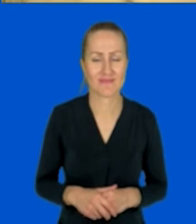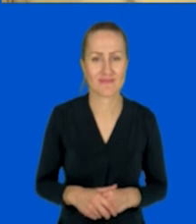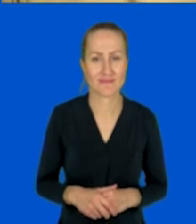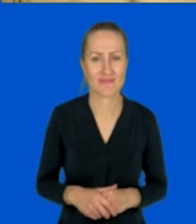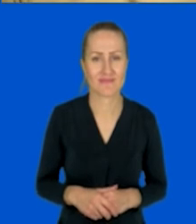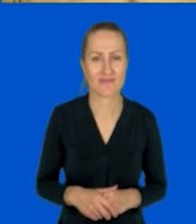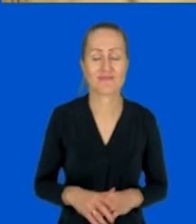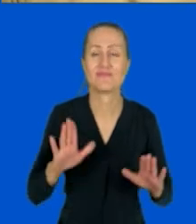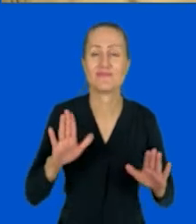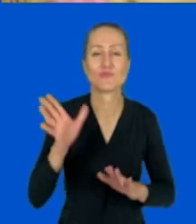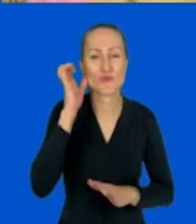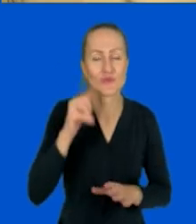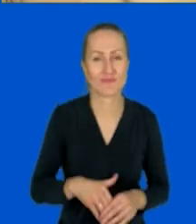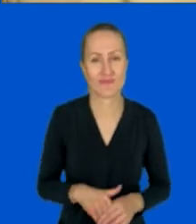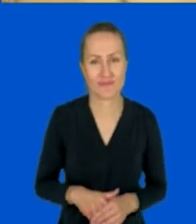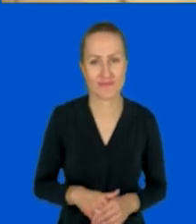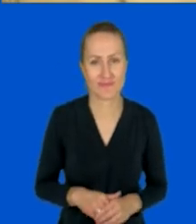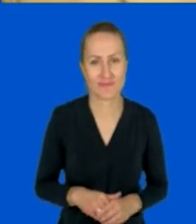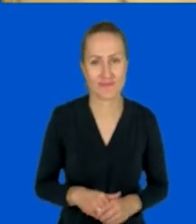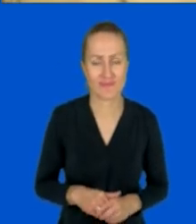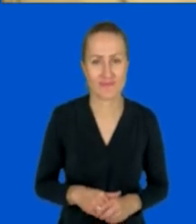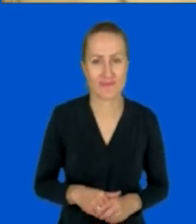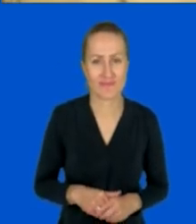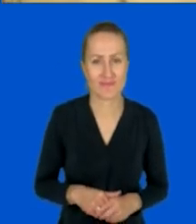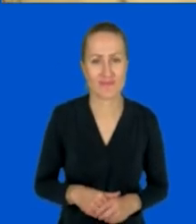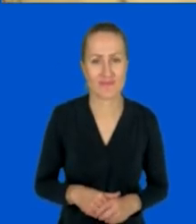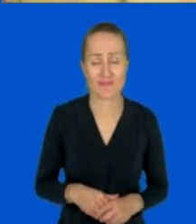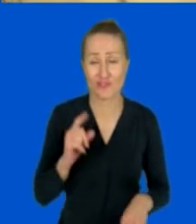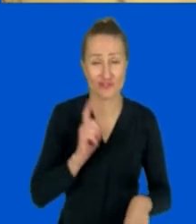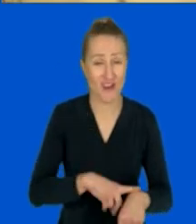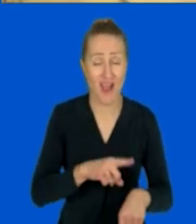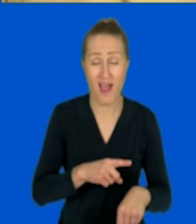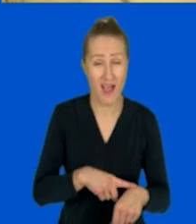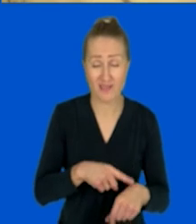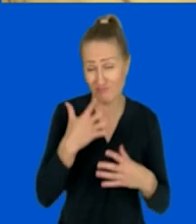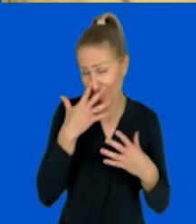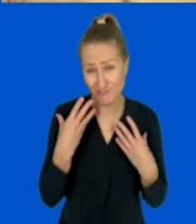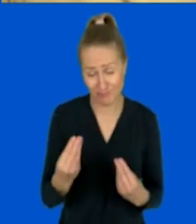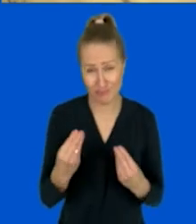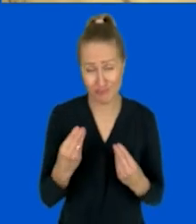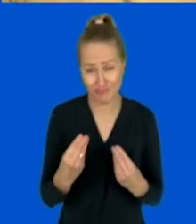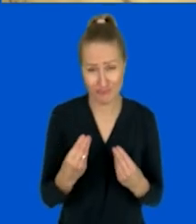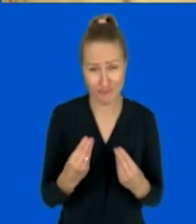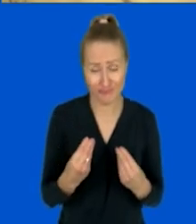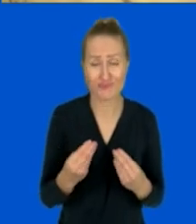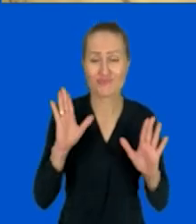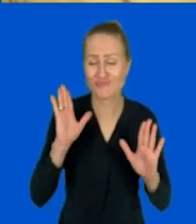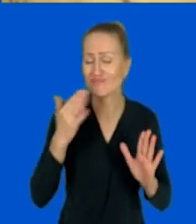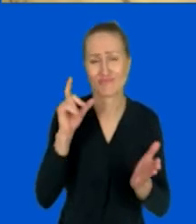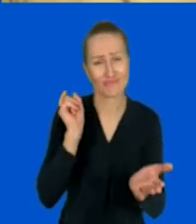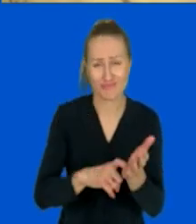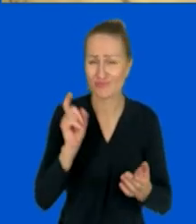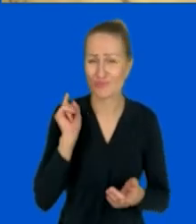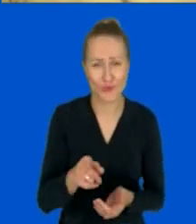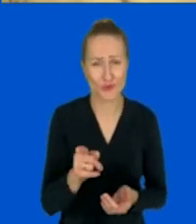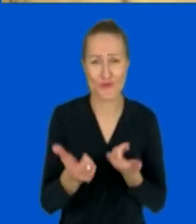Słuchajcie. Czas, czas jak szalony, ucieka, więc muszę niestety wystartować grę, ponieważ nie będę